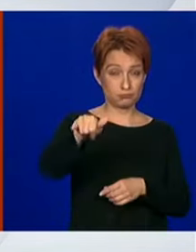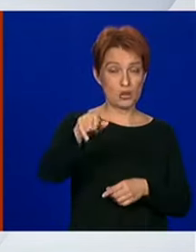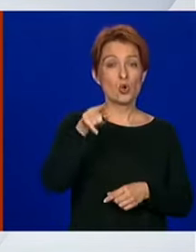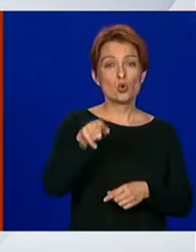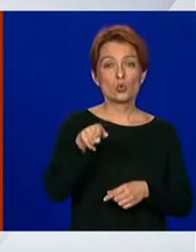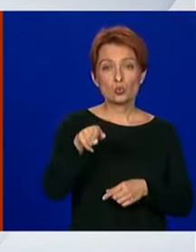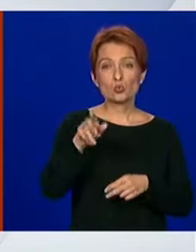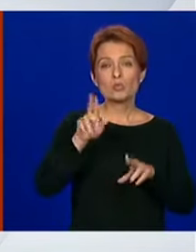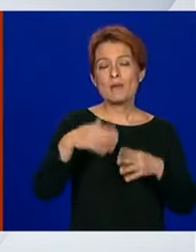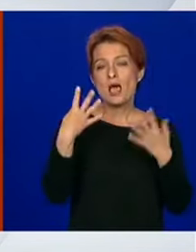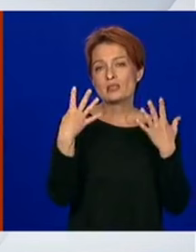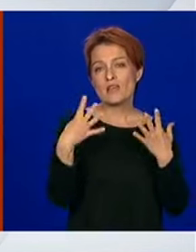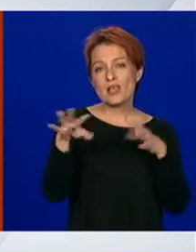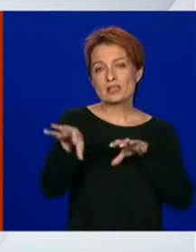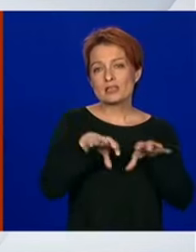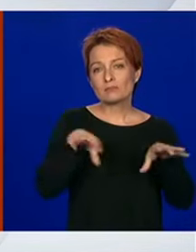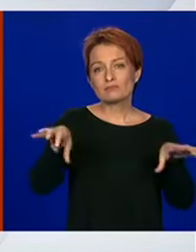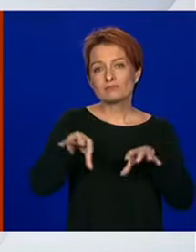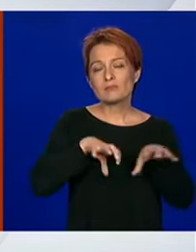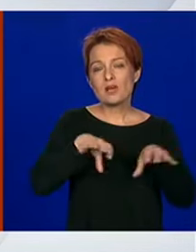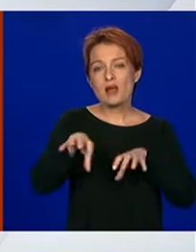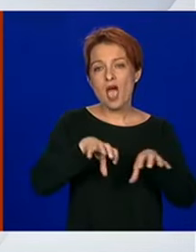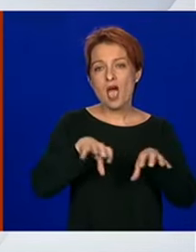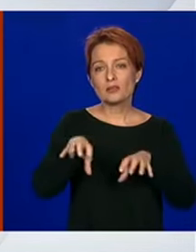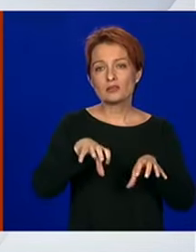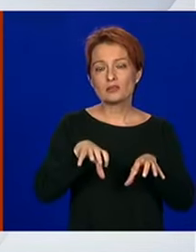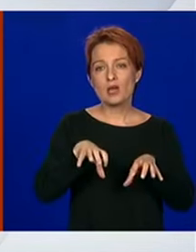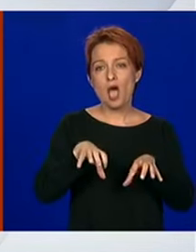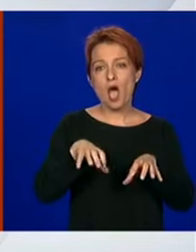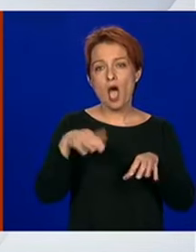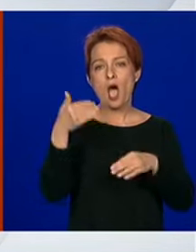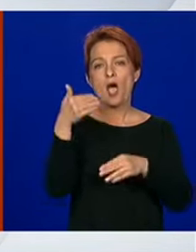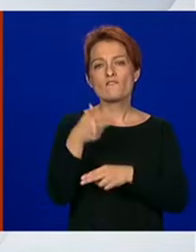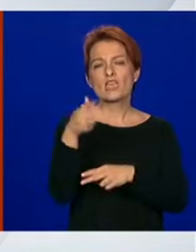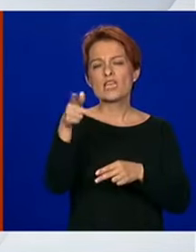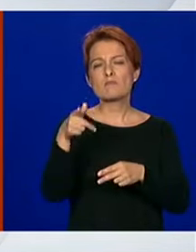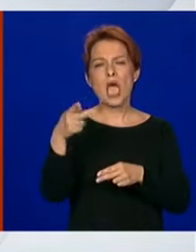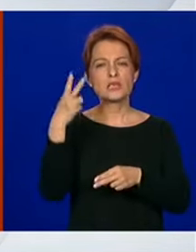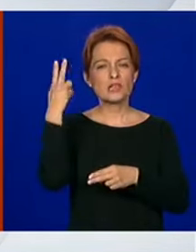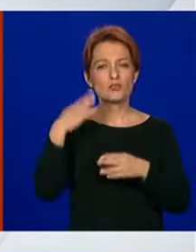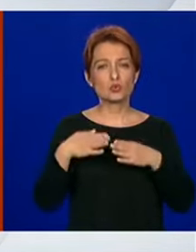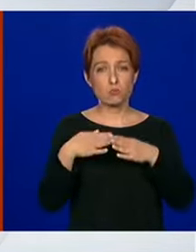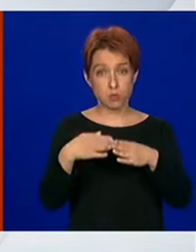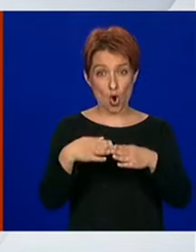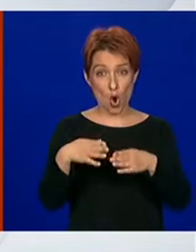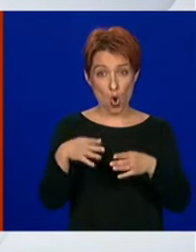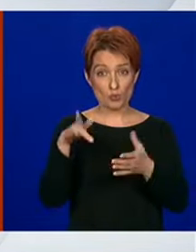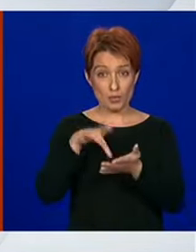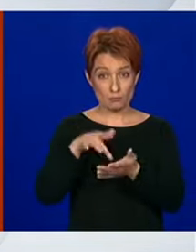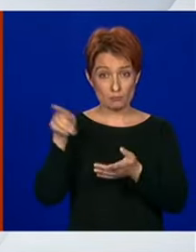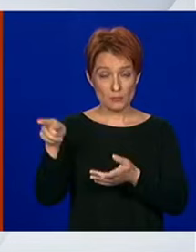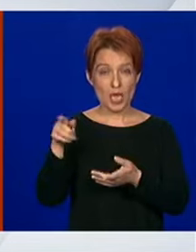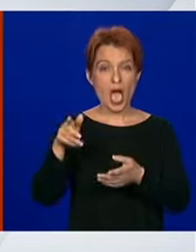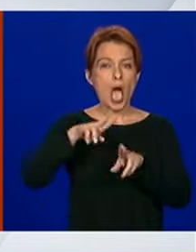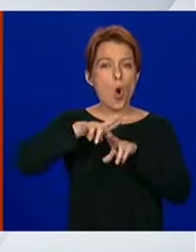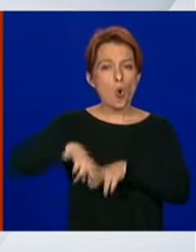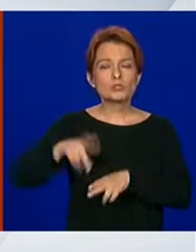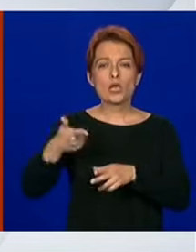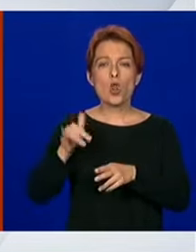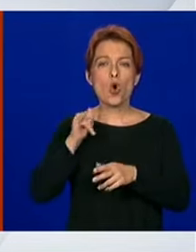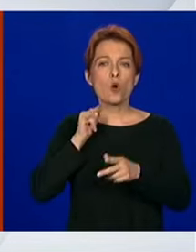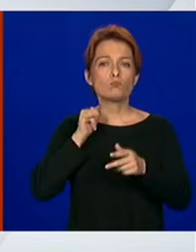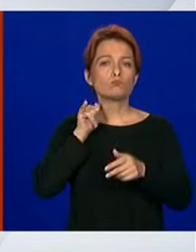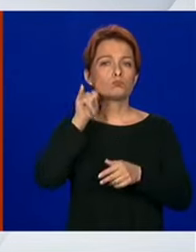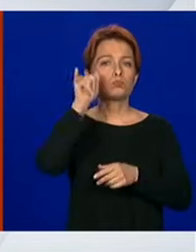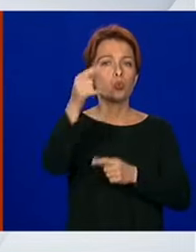9 radnika firme jednoj slavonskog broda, a ostalo su bili putnici u